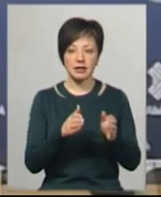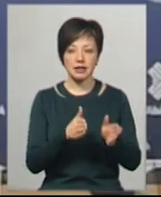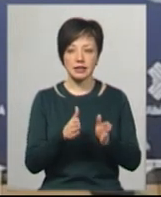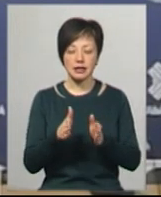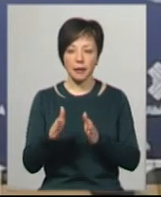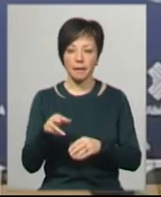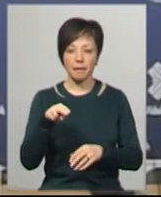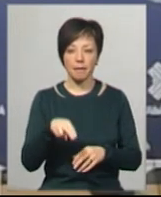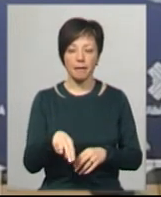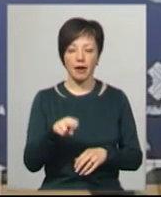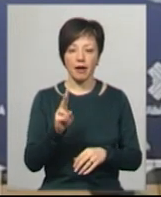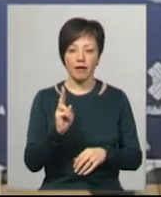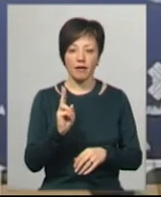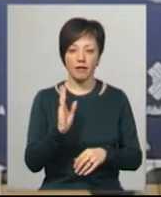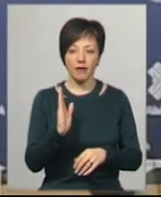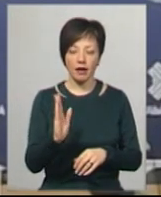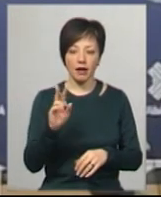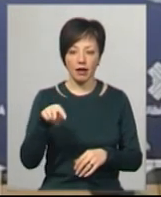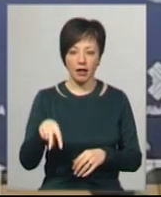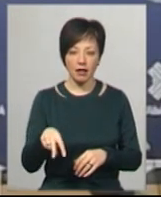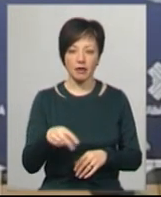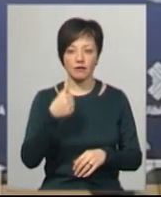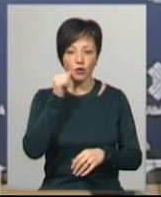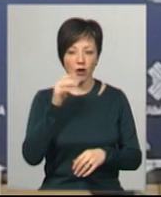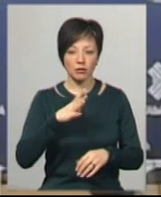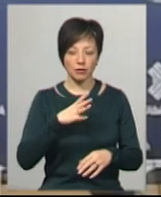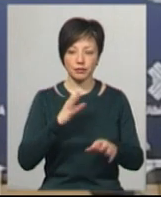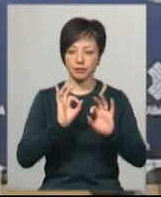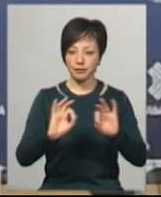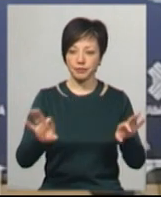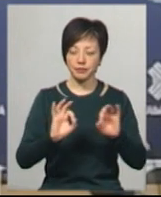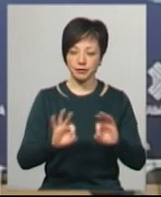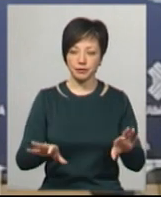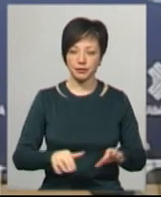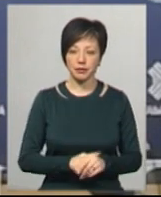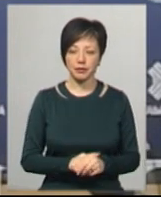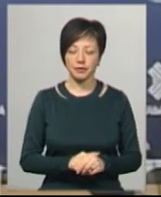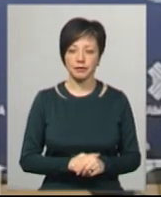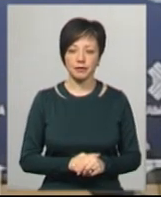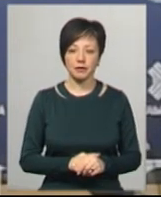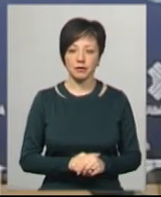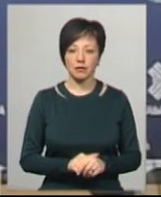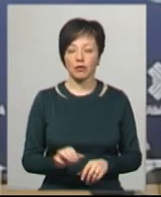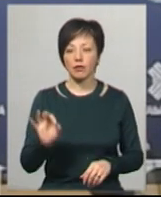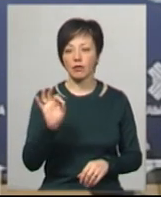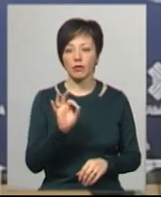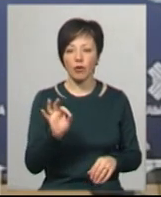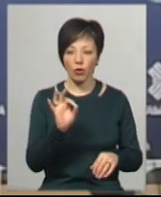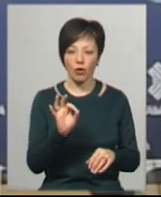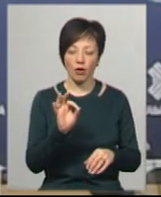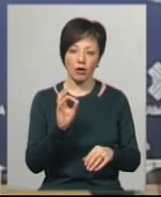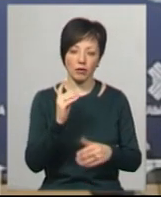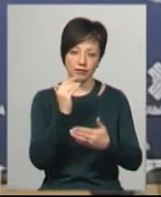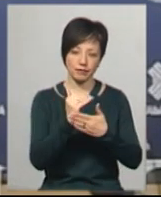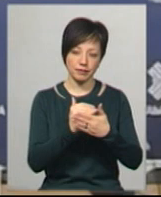Це той ампліфікатор, про який вчора ми говорили під час нашого брифінгу. Щодо кількісних показників може зазначити,